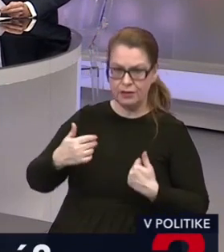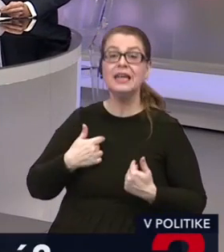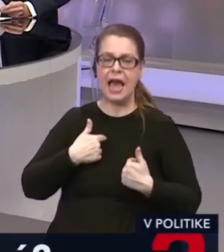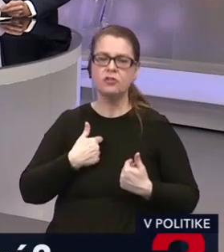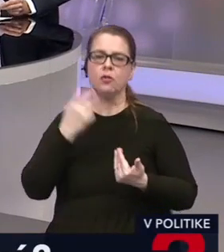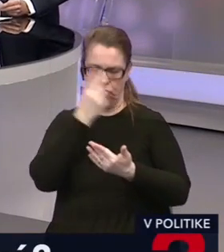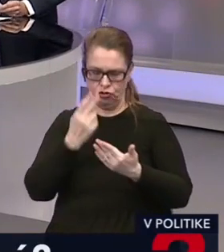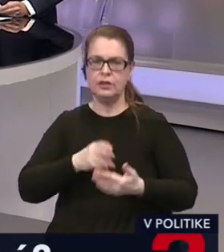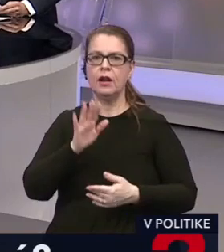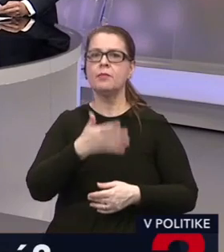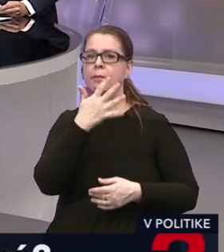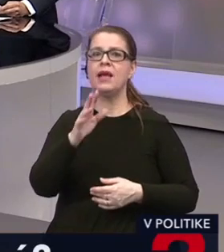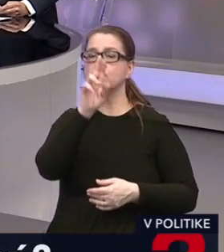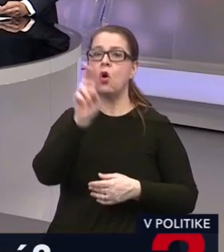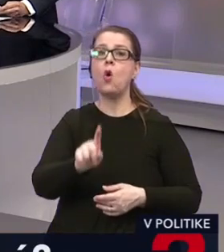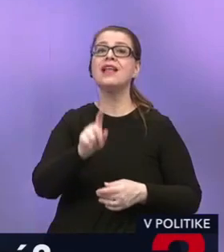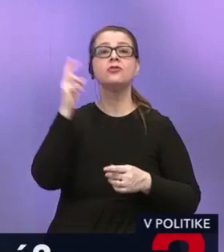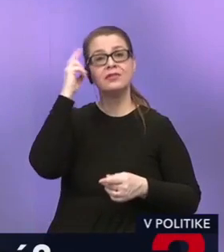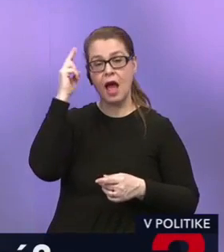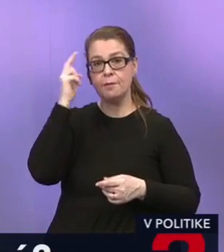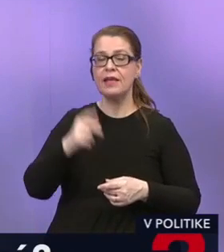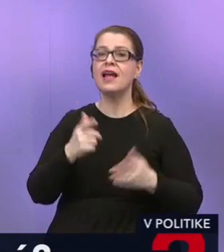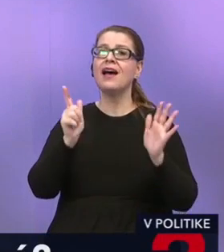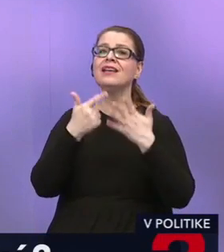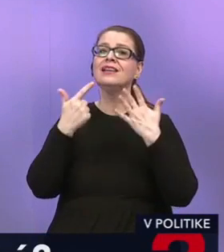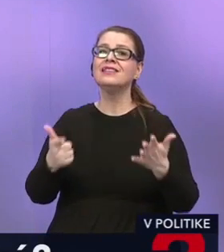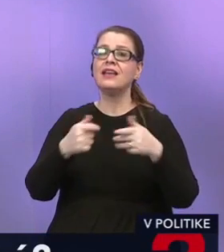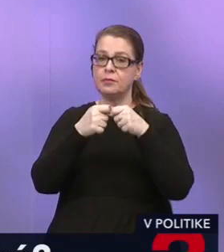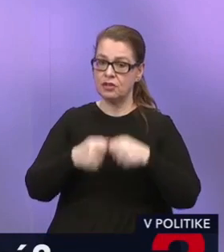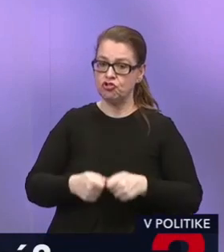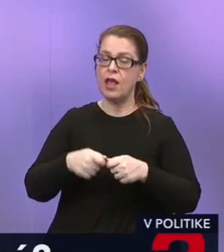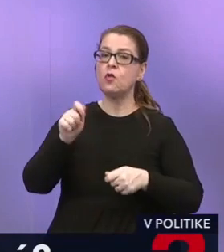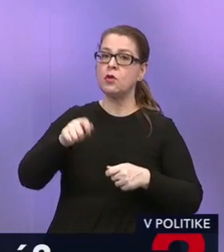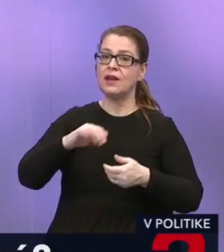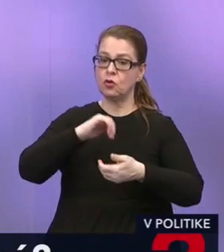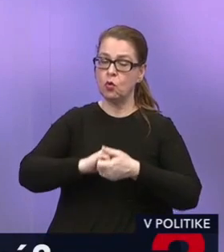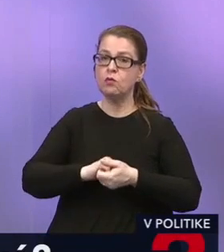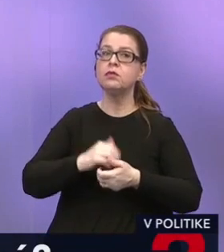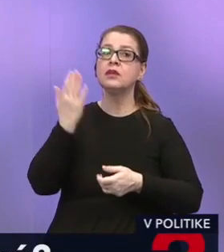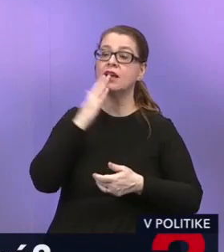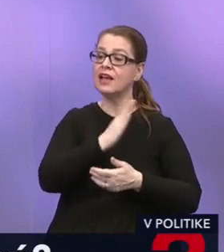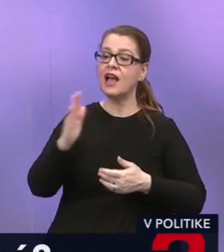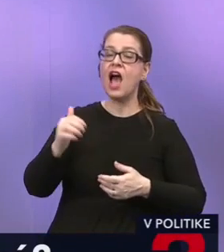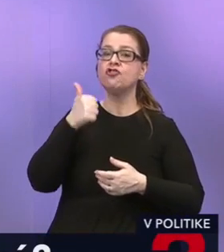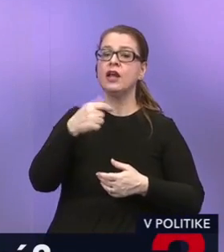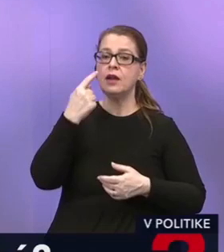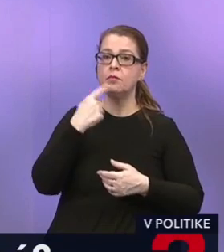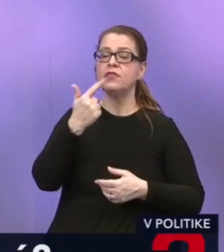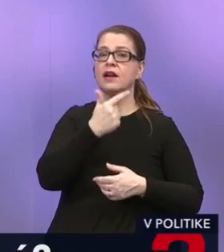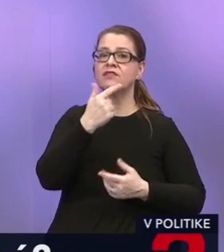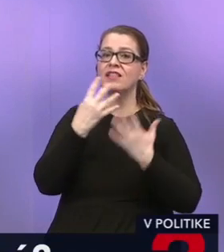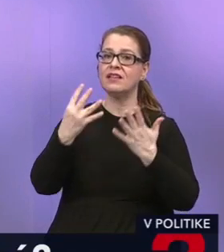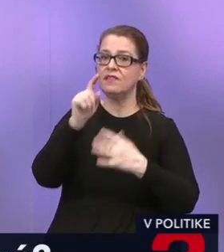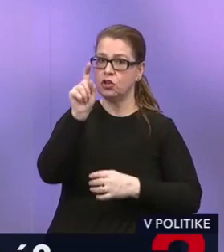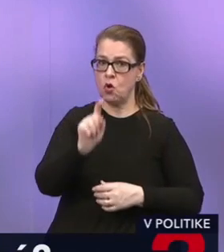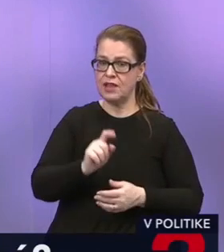A môžem vám teda povedať. 500 otázok znamená na 17 členov poslaneckého klubu, že padlo, každý jeden povedal 29 otázok.